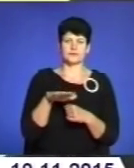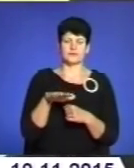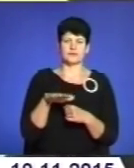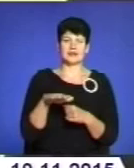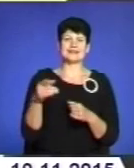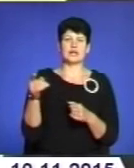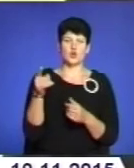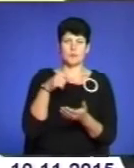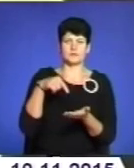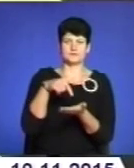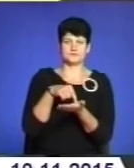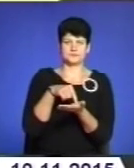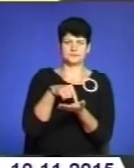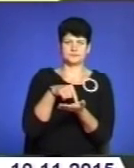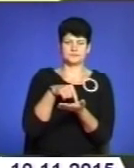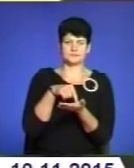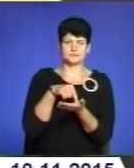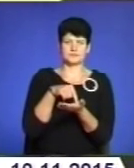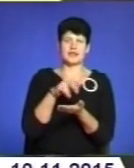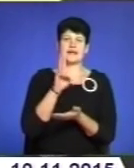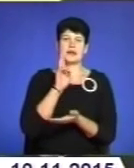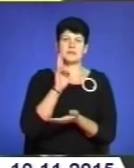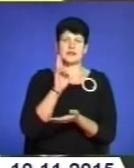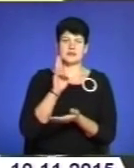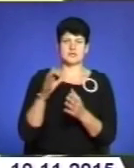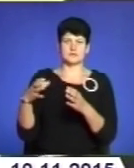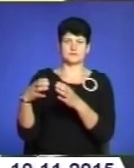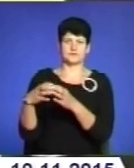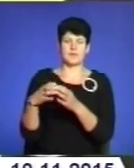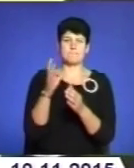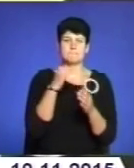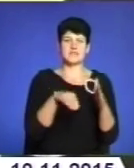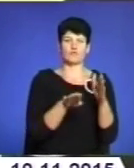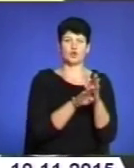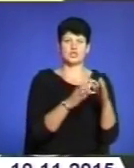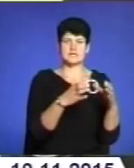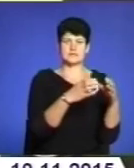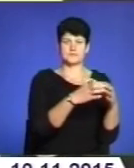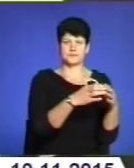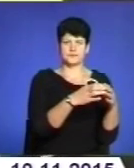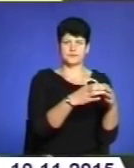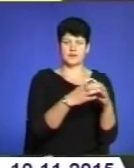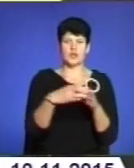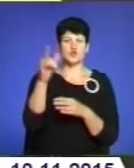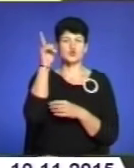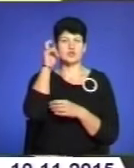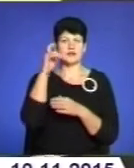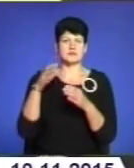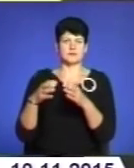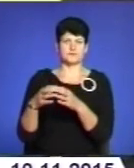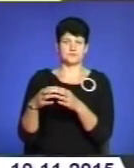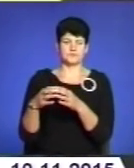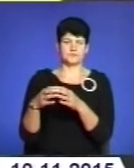Тернопіль, місто Тернопіль, Кременецький кущ, Підволочиський кущ, Чортківський кущ,